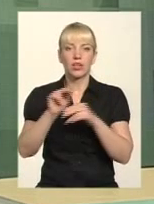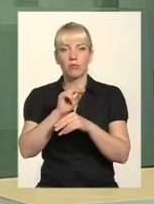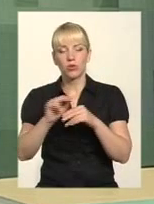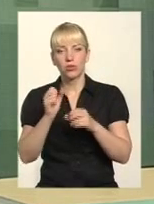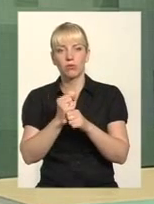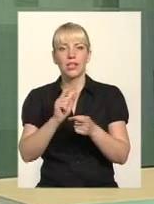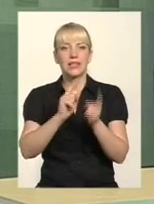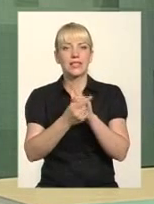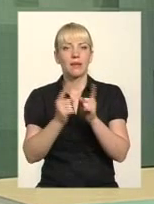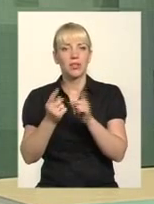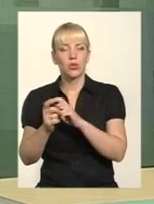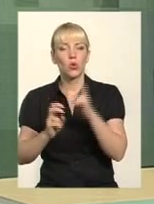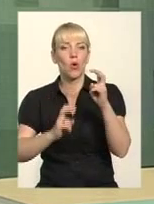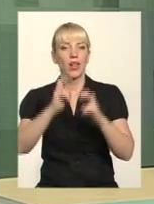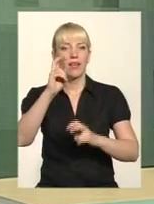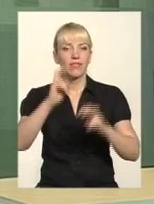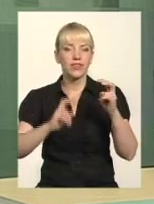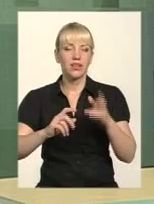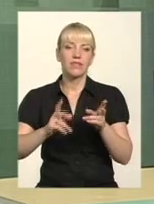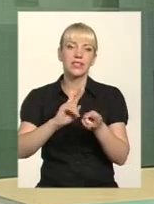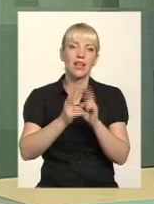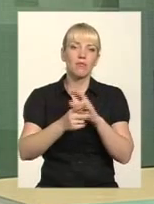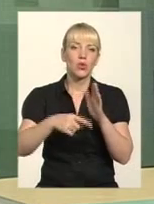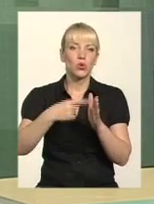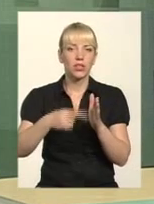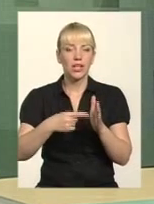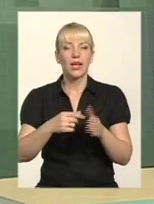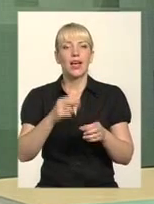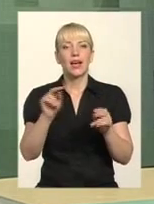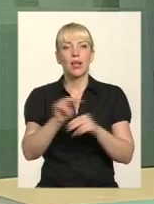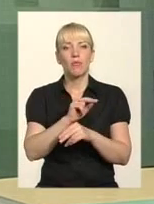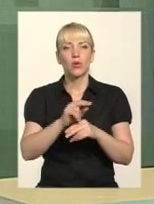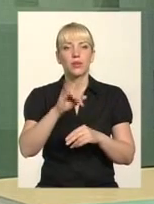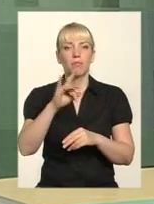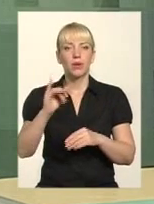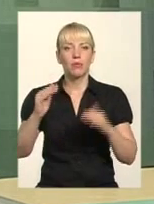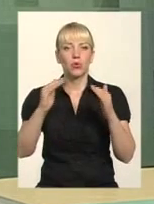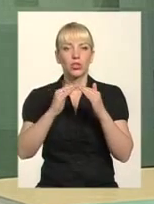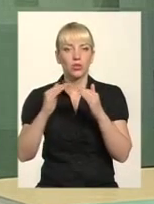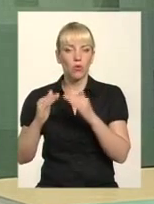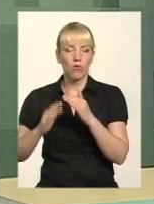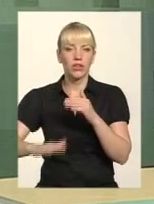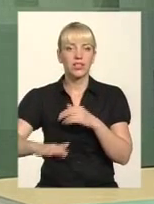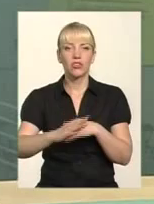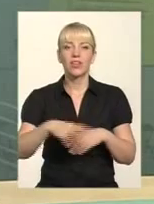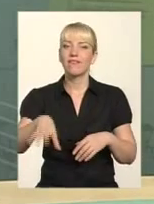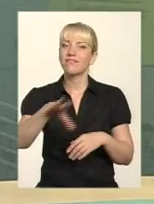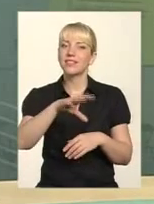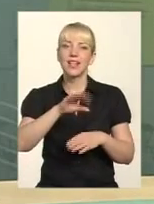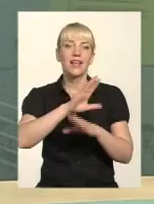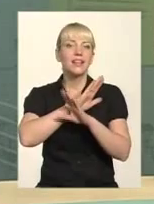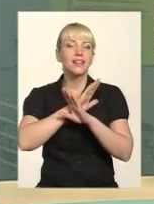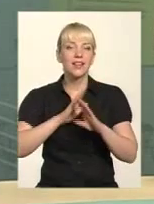утримання, заміну двигунів, ремонт прибудинкових територій. На все не вистачало кошти. Але,